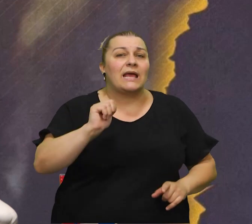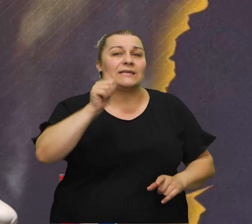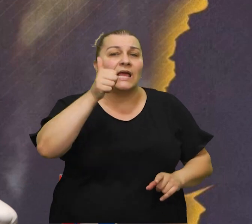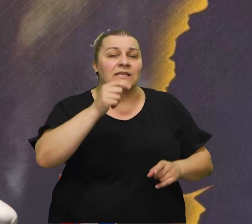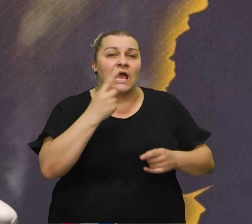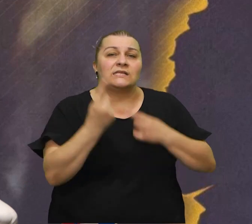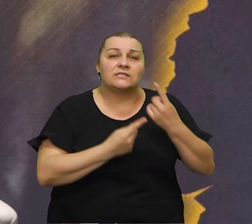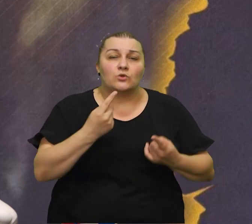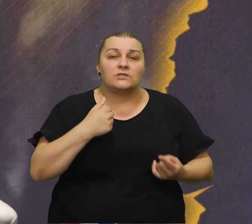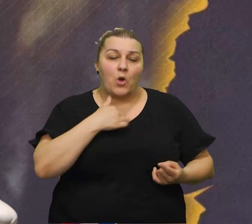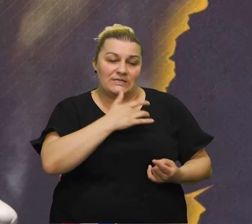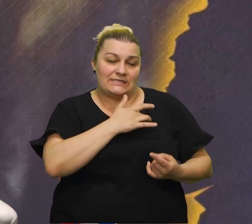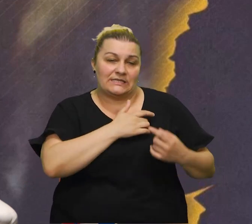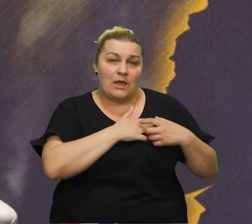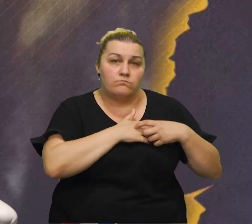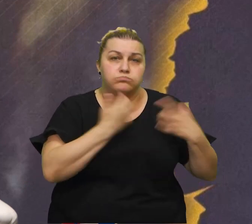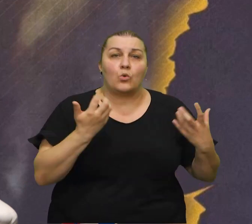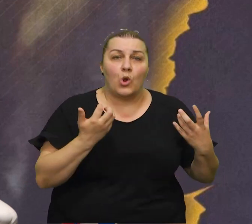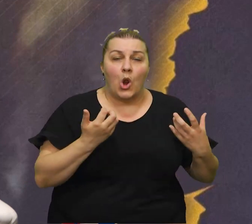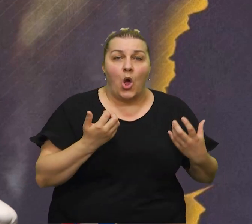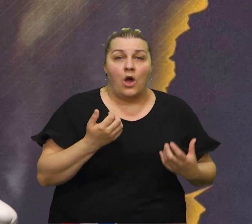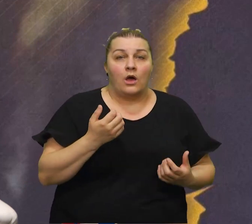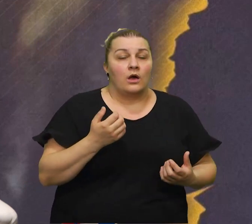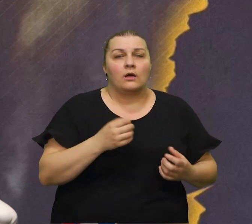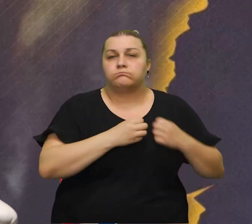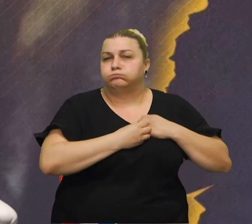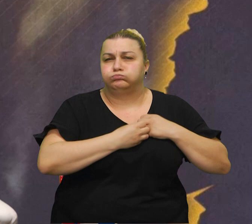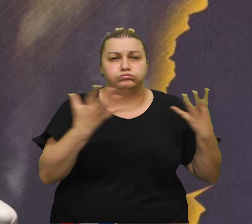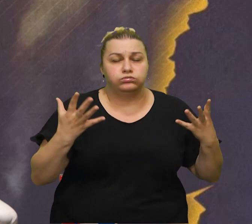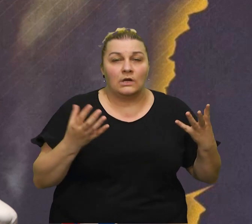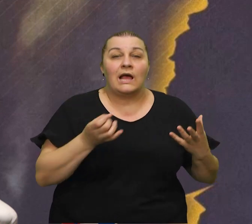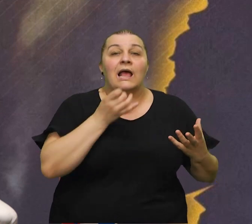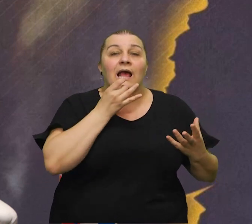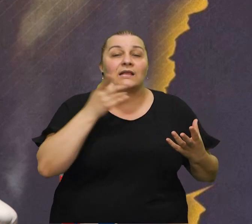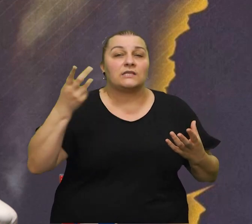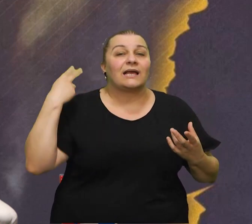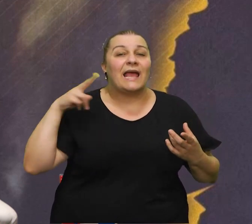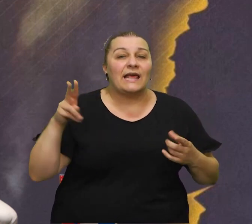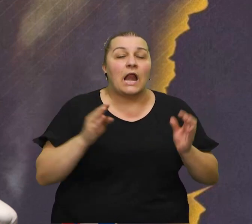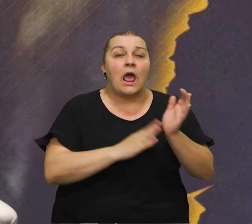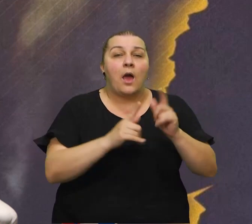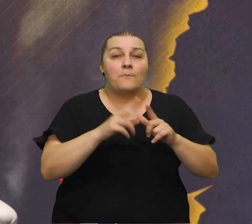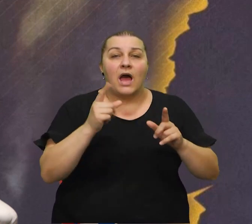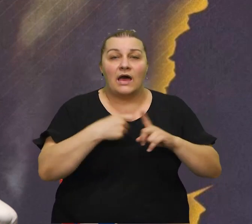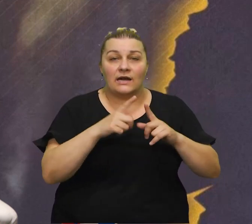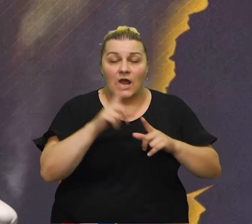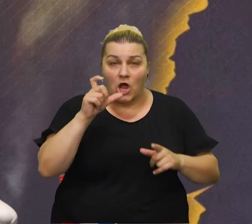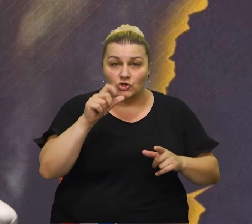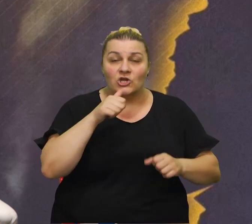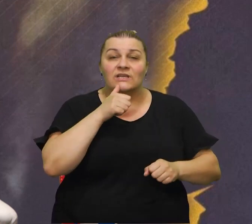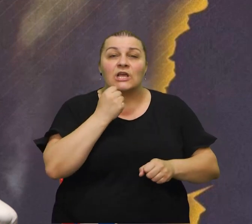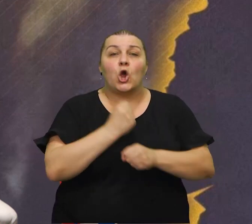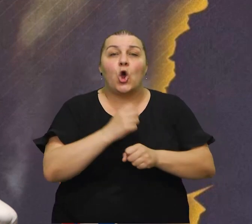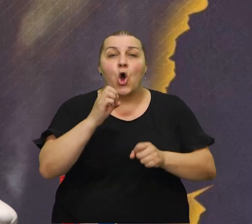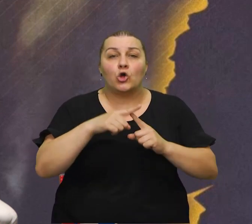kad mi je srce puklo ne na dva četiri nego totalno kad se raspuka kad su na generale Markaš i Gotovina bile u